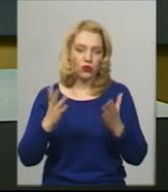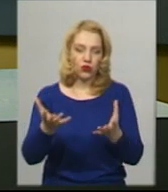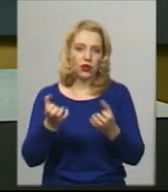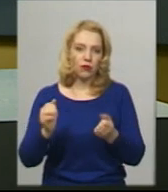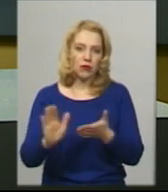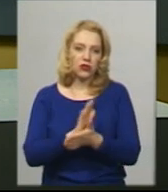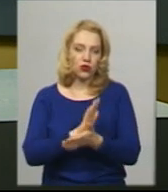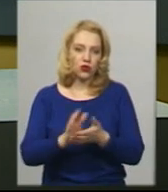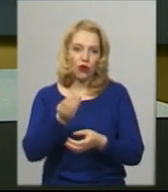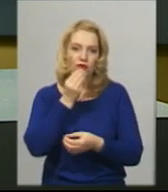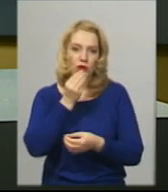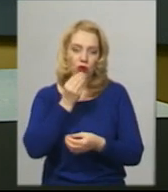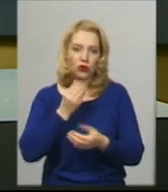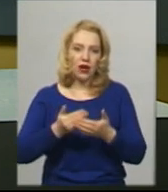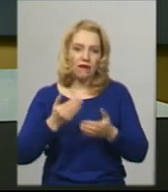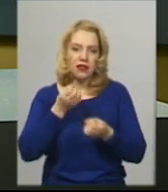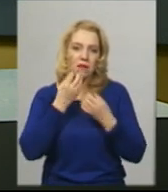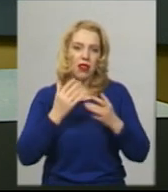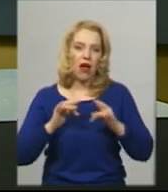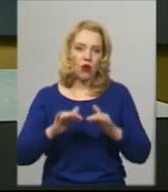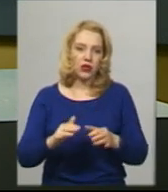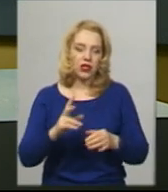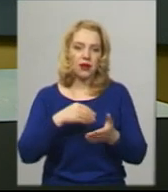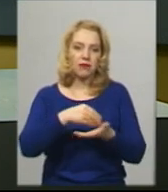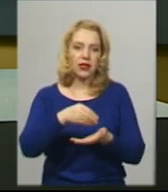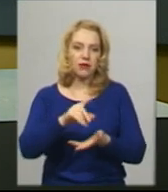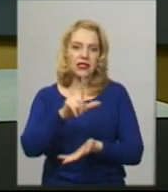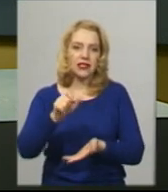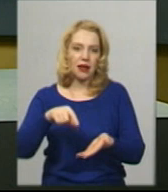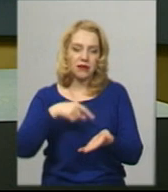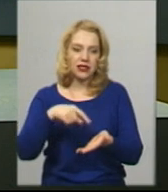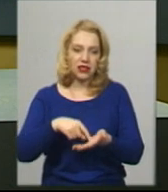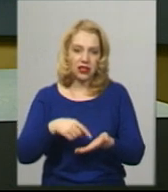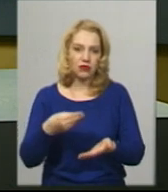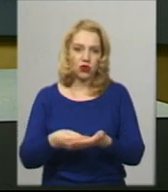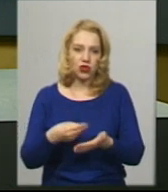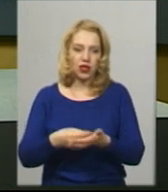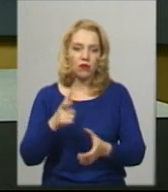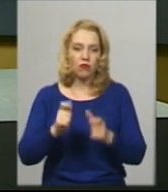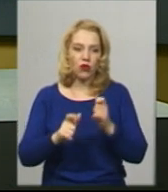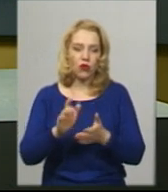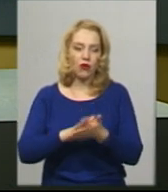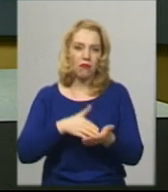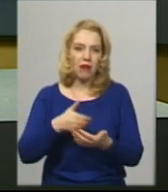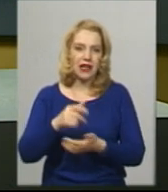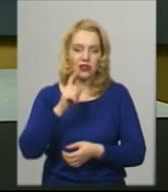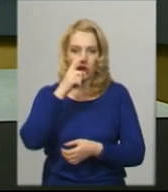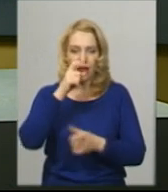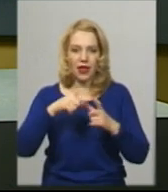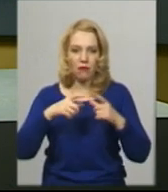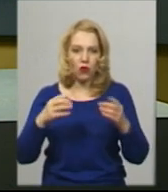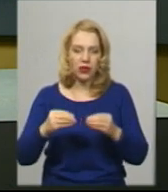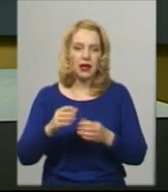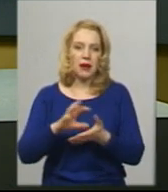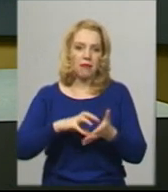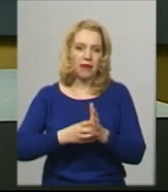від благодійників та придбаних за кошти міського бюджету. Це молоко, вершкове масло, лимони, печиво, чай. Продукти фасують в